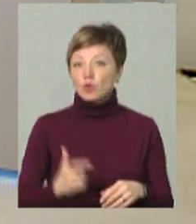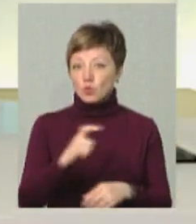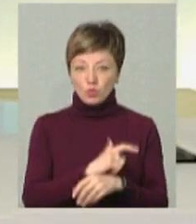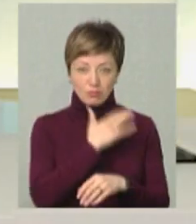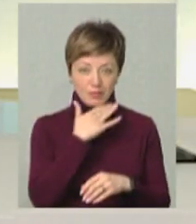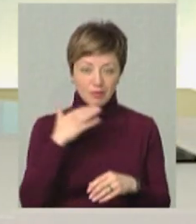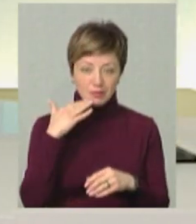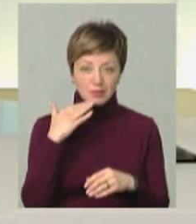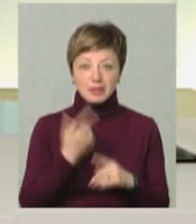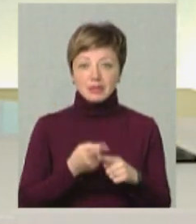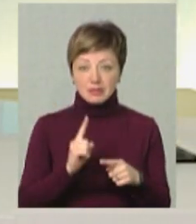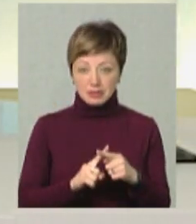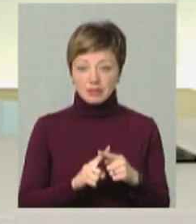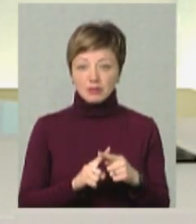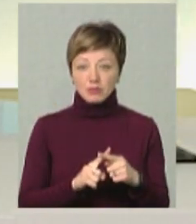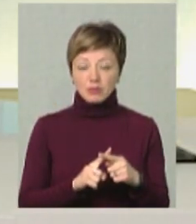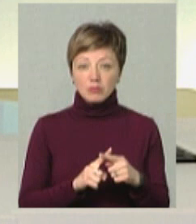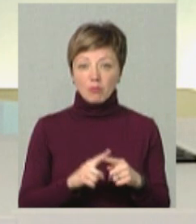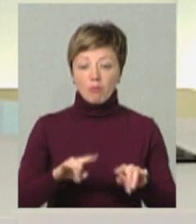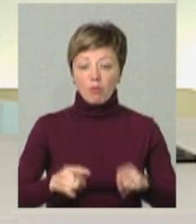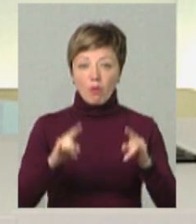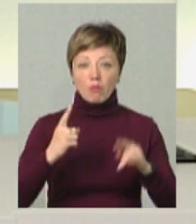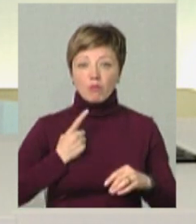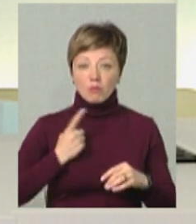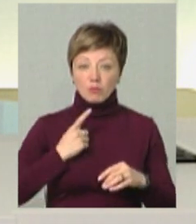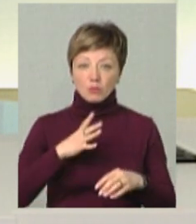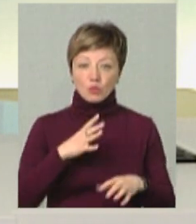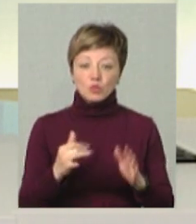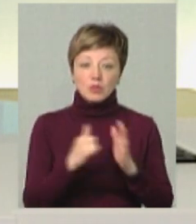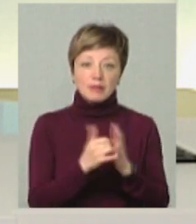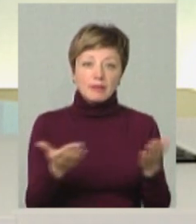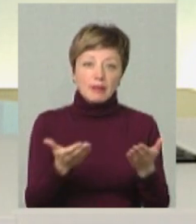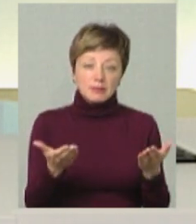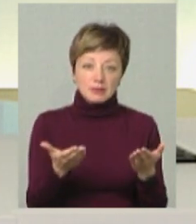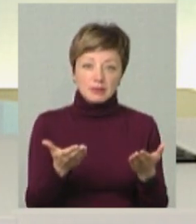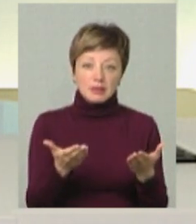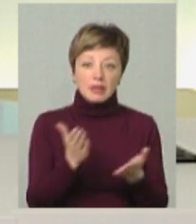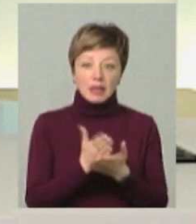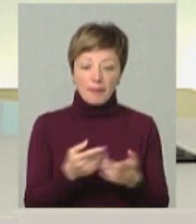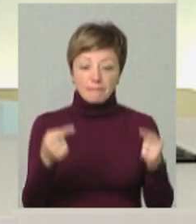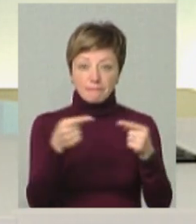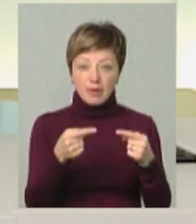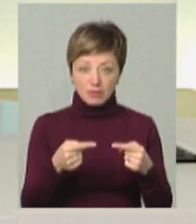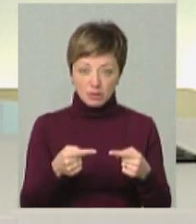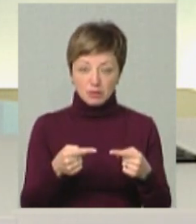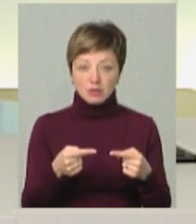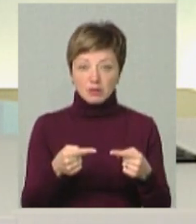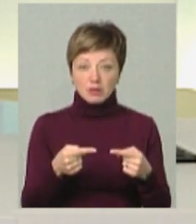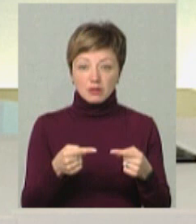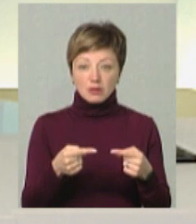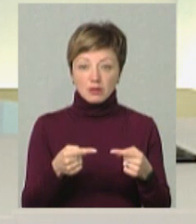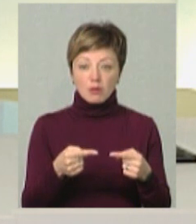великою. це, відповідно, блокпости встановлювалися десь. Тому що є певна кількість блокпостів, які, скажімо так,